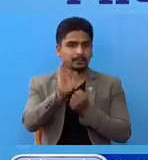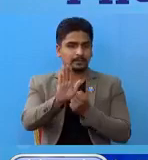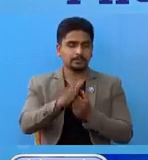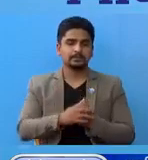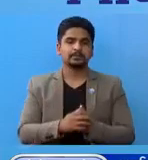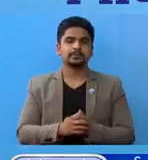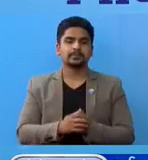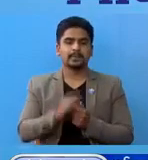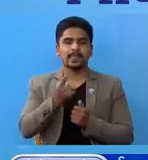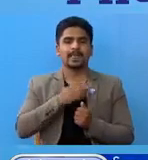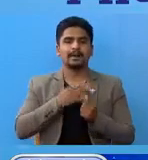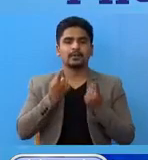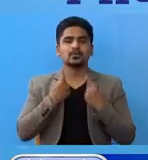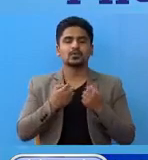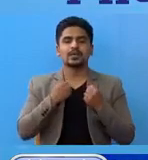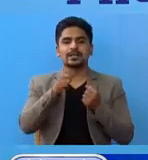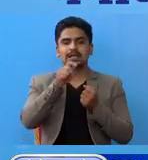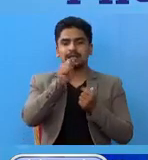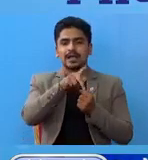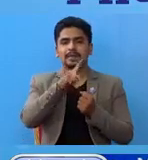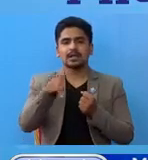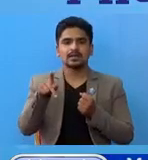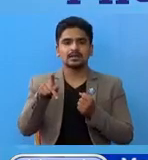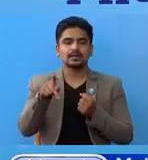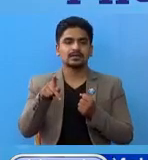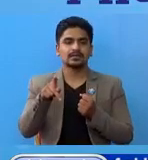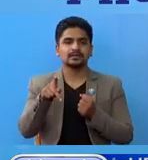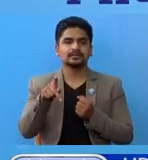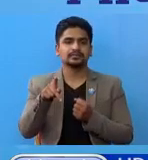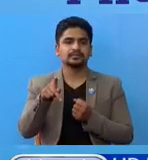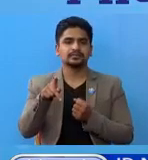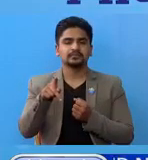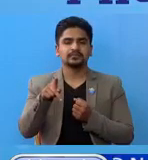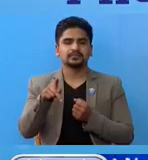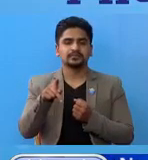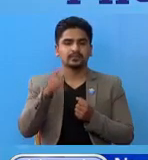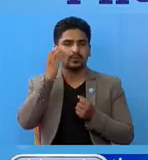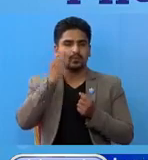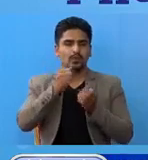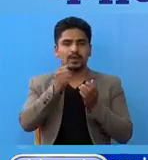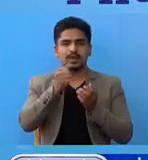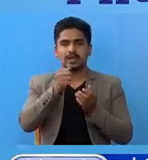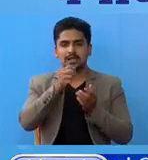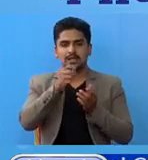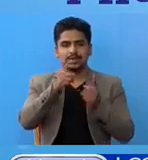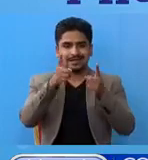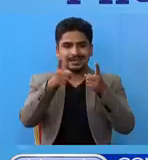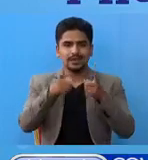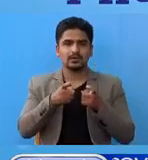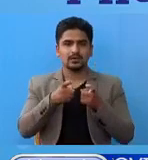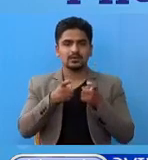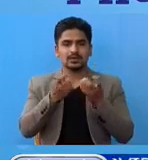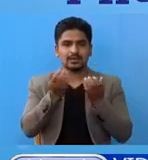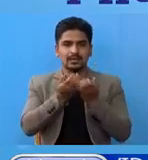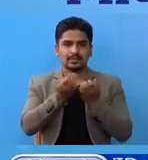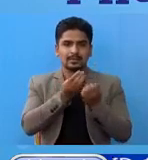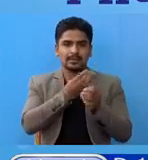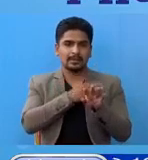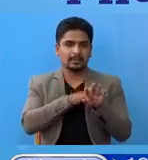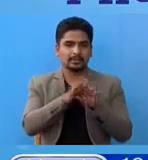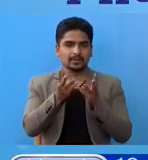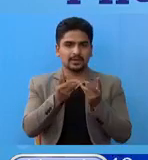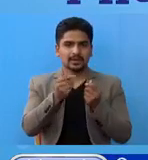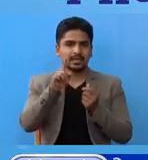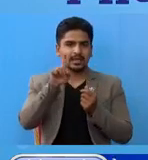हम्रों स्वास्ता एप्लिकेशन मोबाइल एप डाउनलोड गरने को